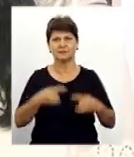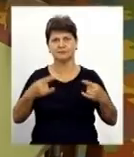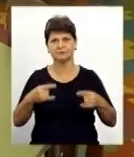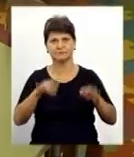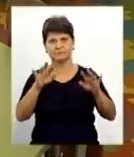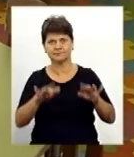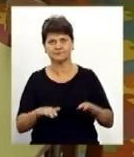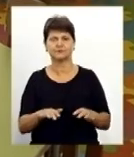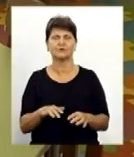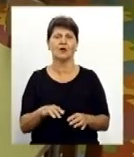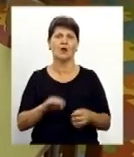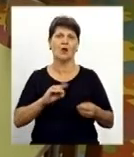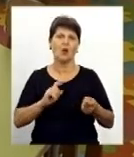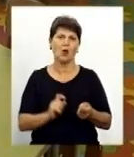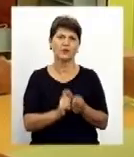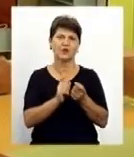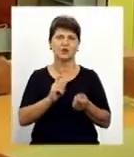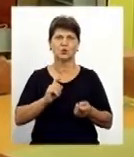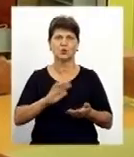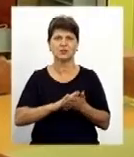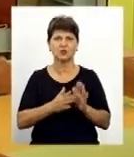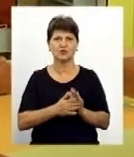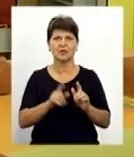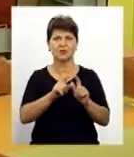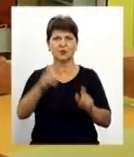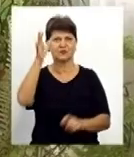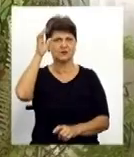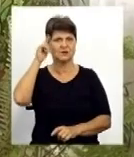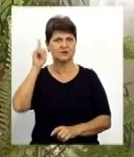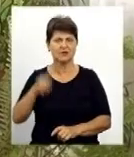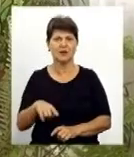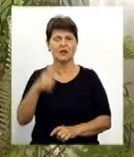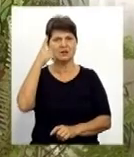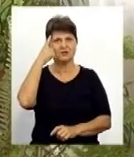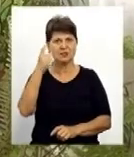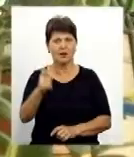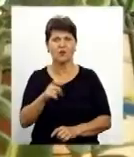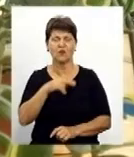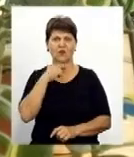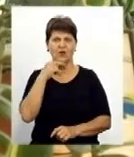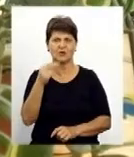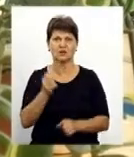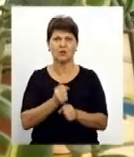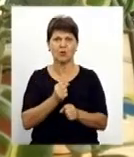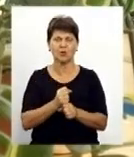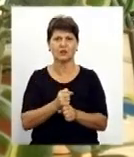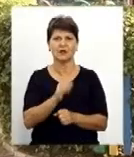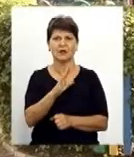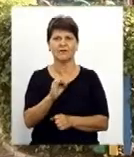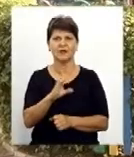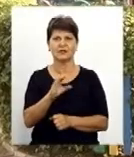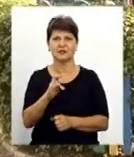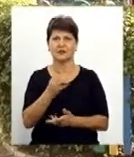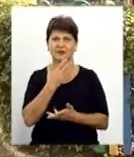'ютери. Про конфліктну ситуацію у департаменті освіти знають, втім зауважень щодо роботи садочка «Веселка» не мають. Щоправда, через скандал